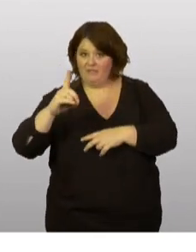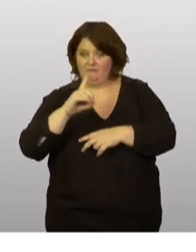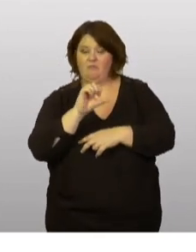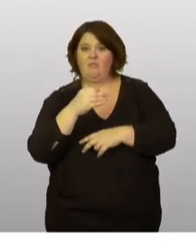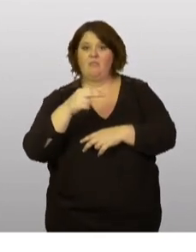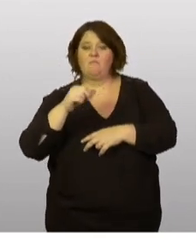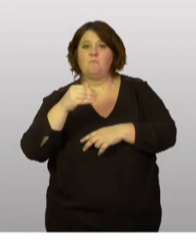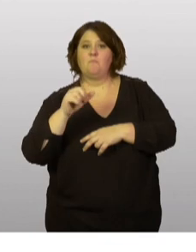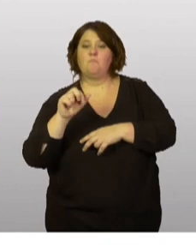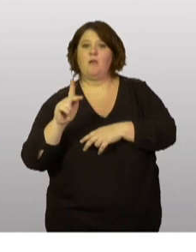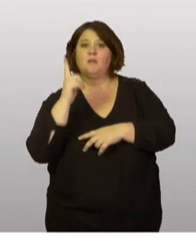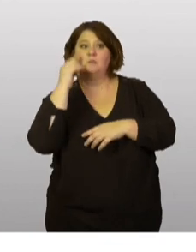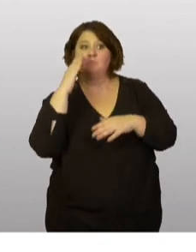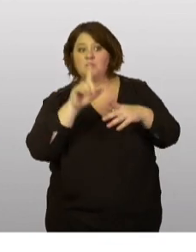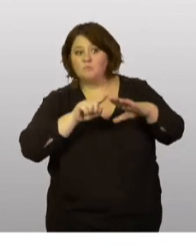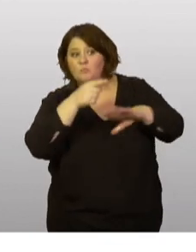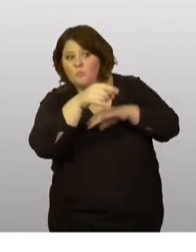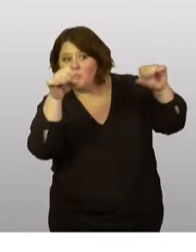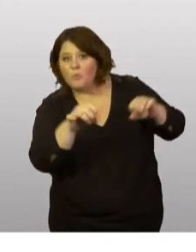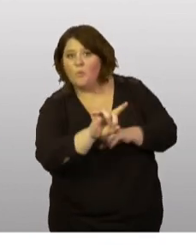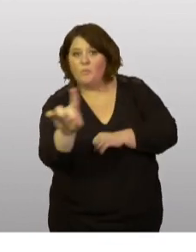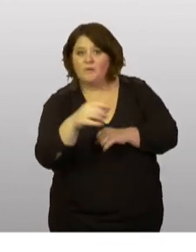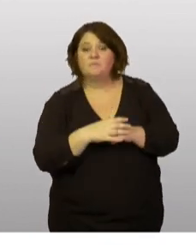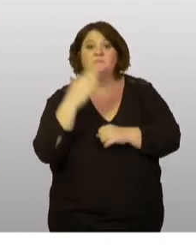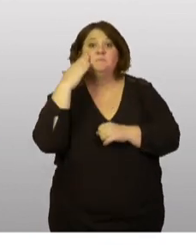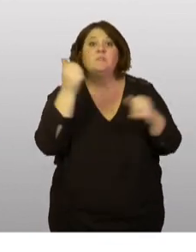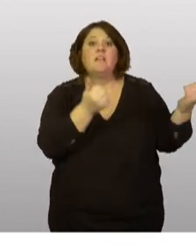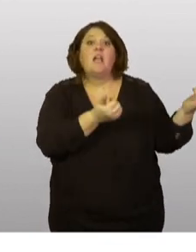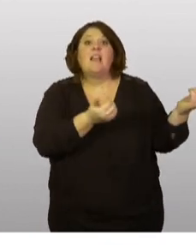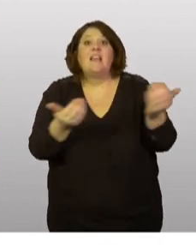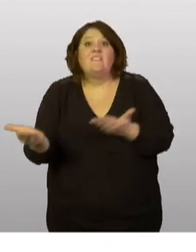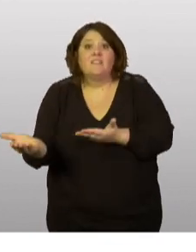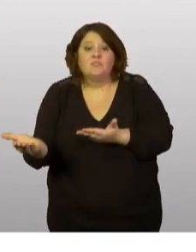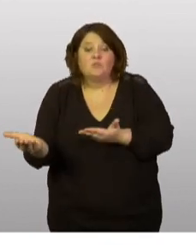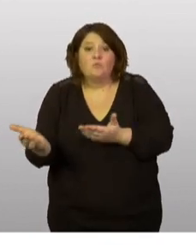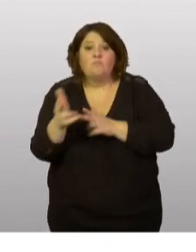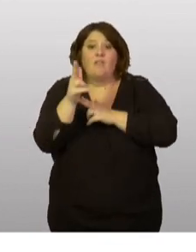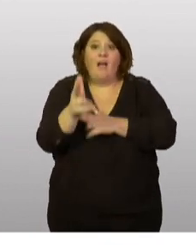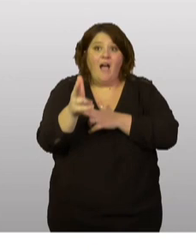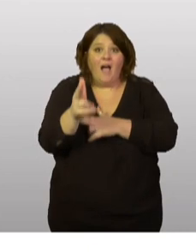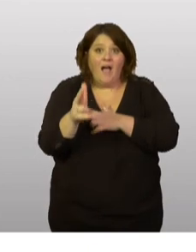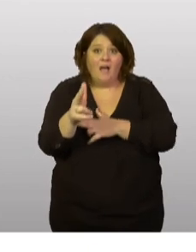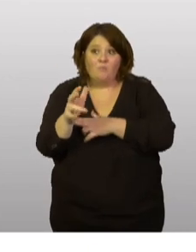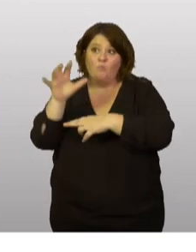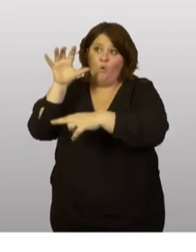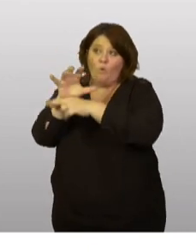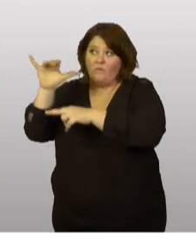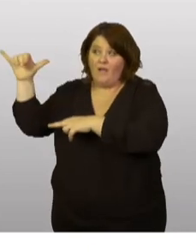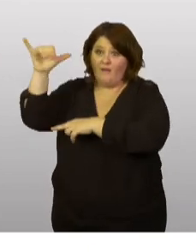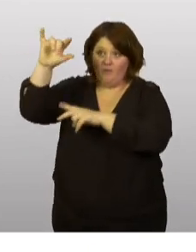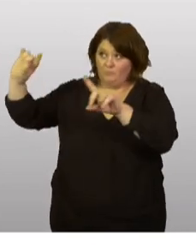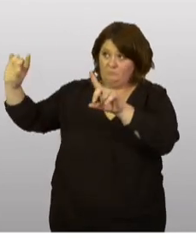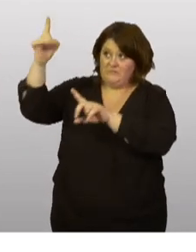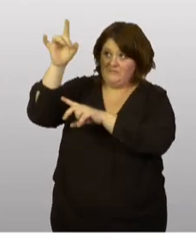'il est possible d'aller plus loin. Et pour ce qui est des livraisons d'armes anti-aériennes de missiles,